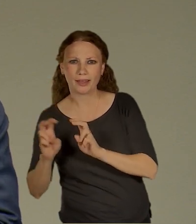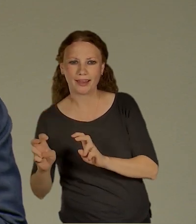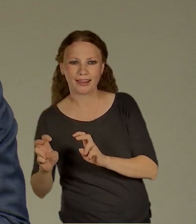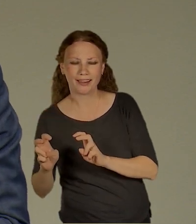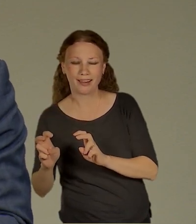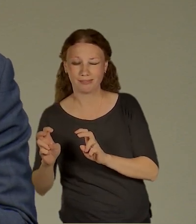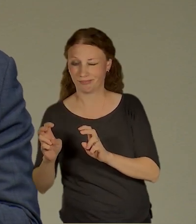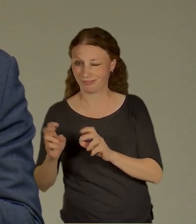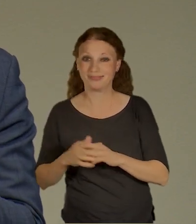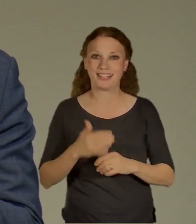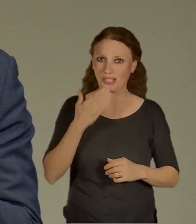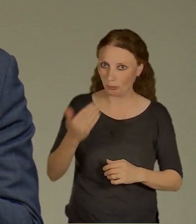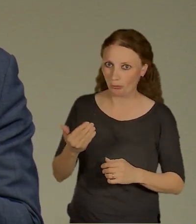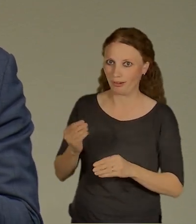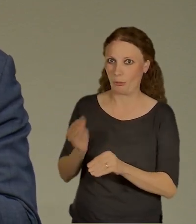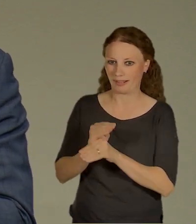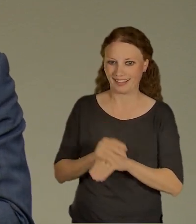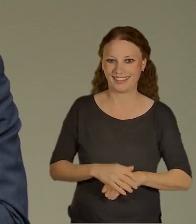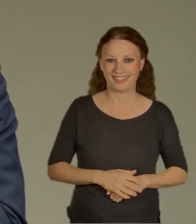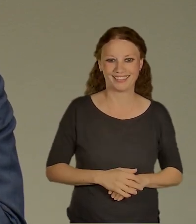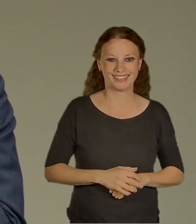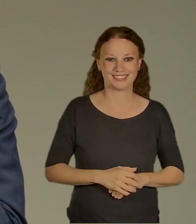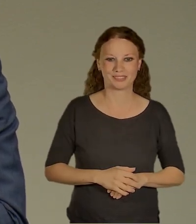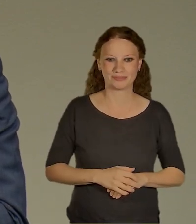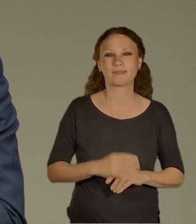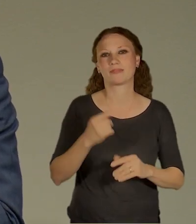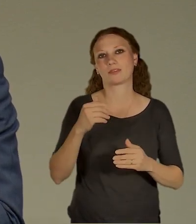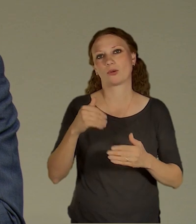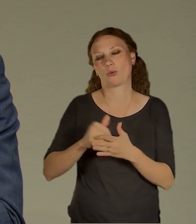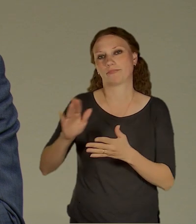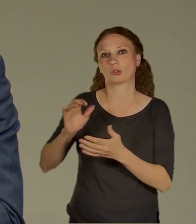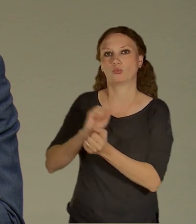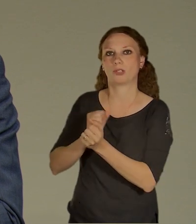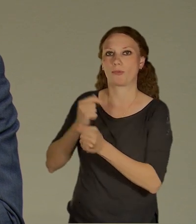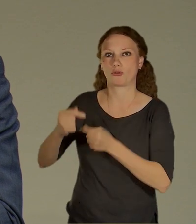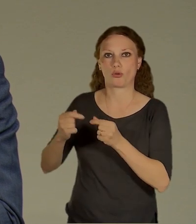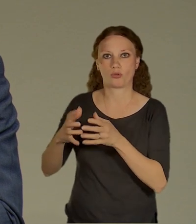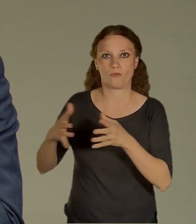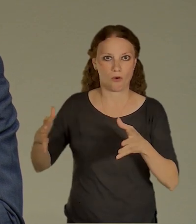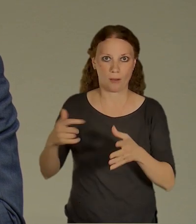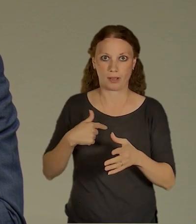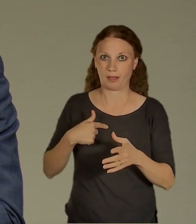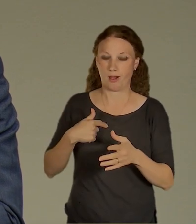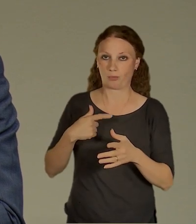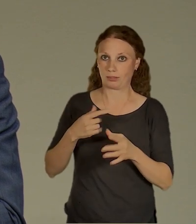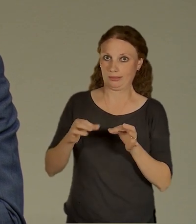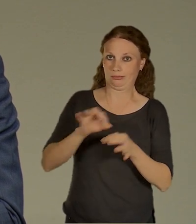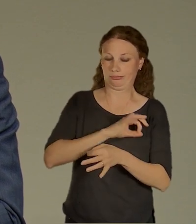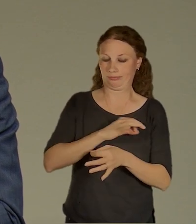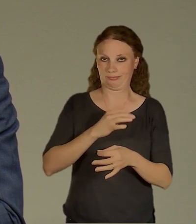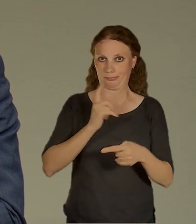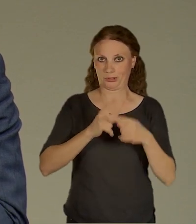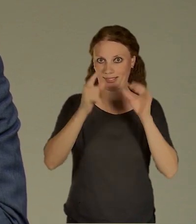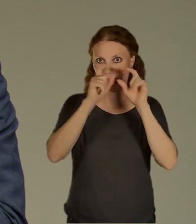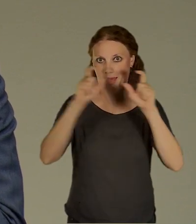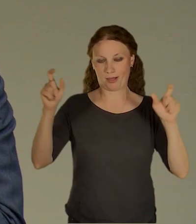Děkuji, děkuji. Je to záležitost spíš z územního rozvoje, takže nejsem v tom tak hluboko. Ale je to